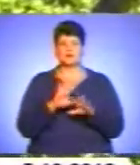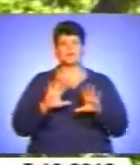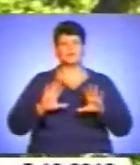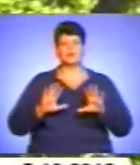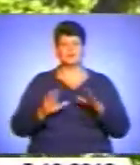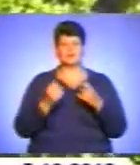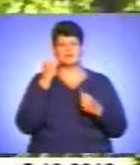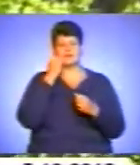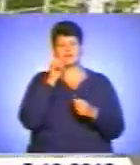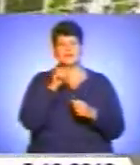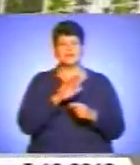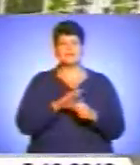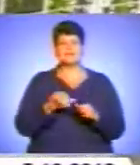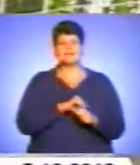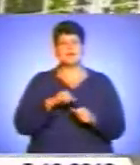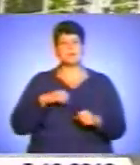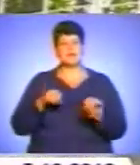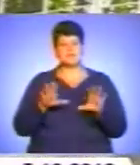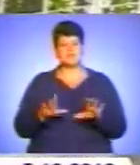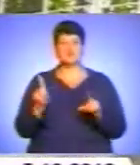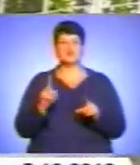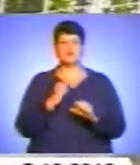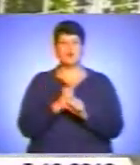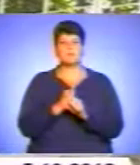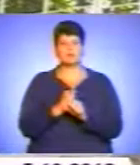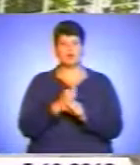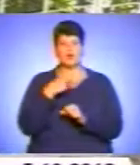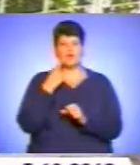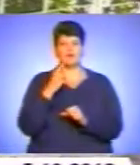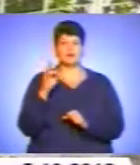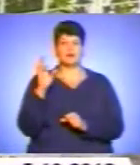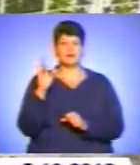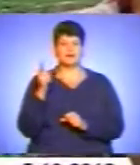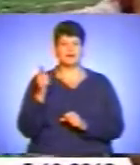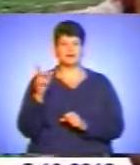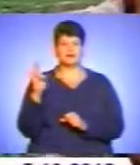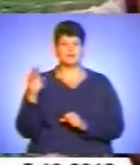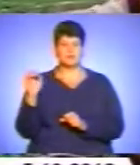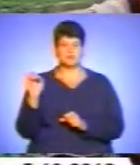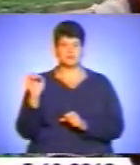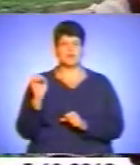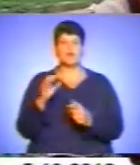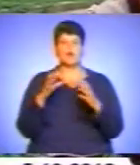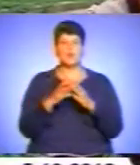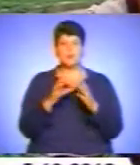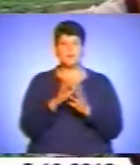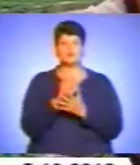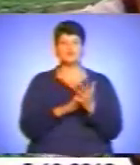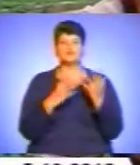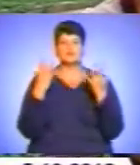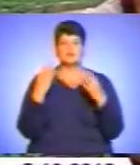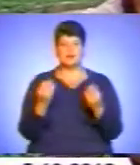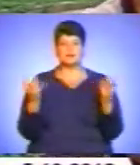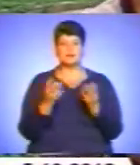завдяки якій дитина сама вирішує, що їй робити, наголошує Галина Несмашна. Група продовженого дня потрібна більше